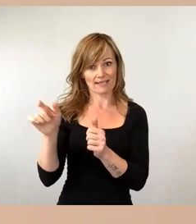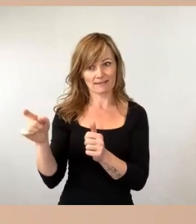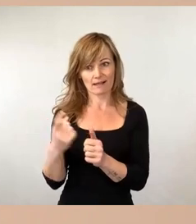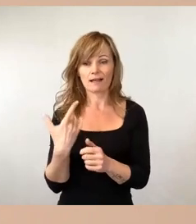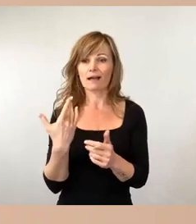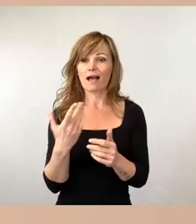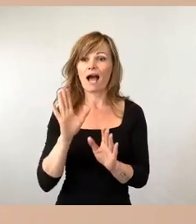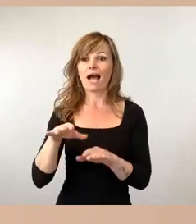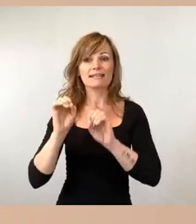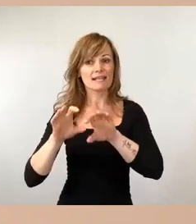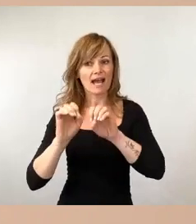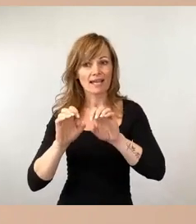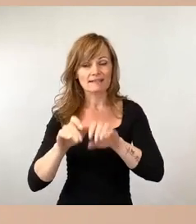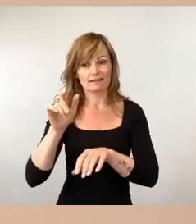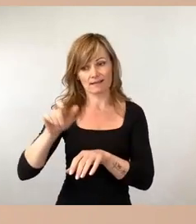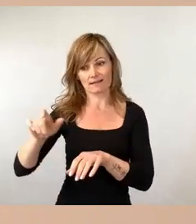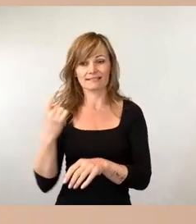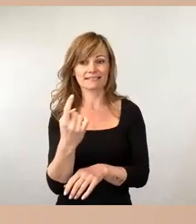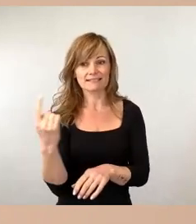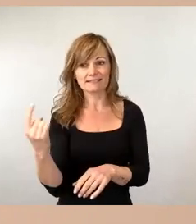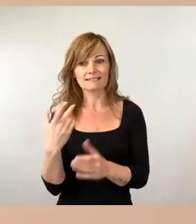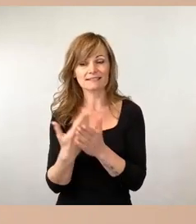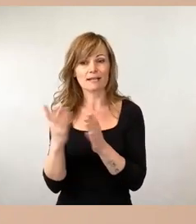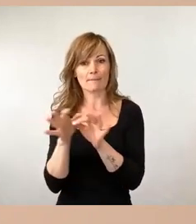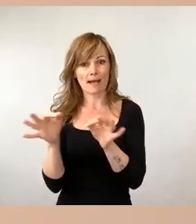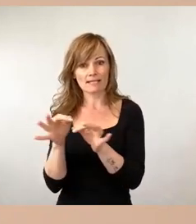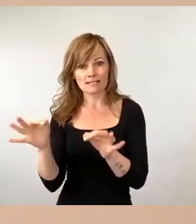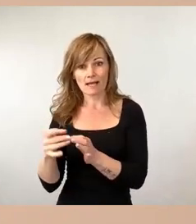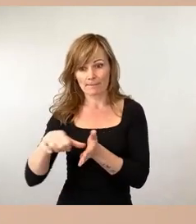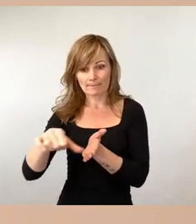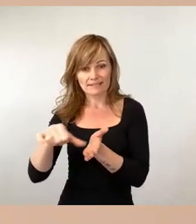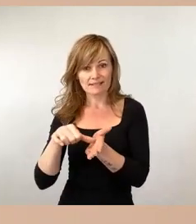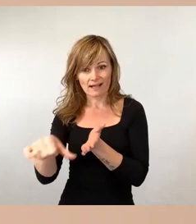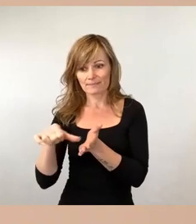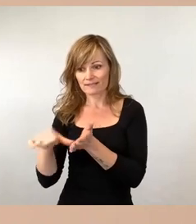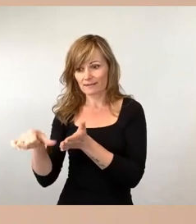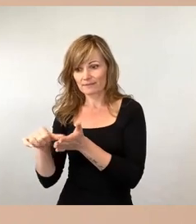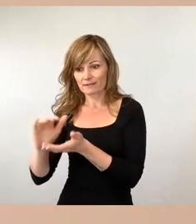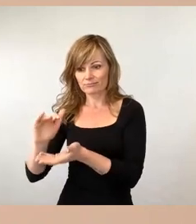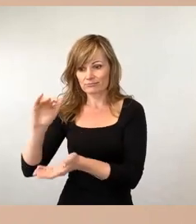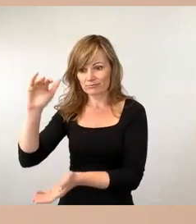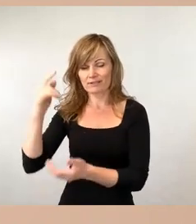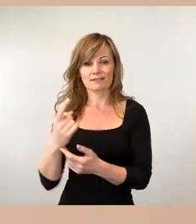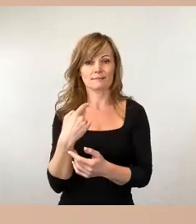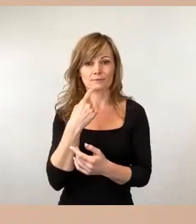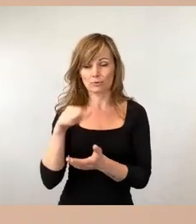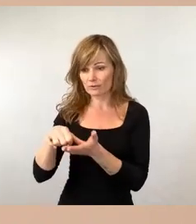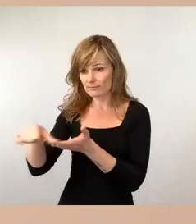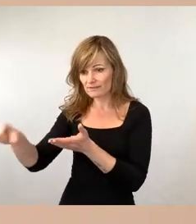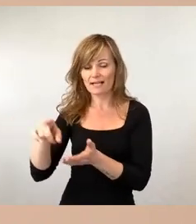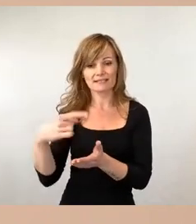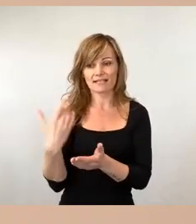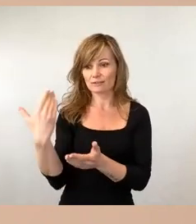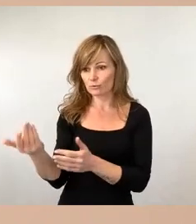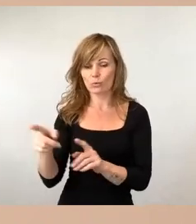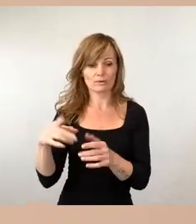die natürlich auch in diesen Maßnahmen einzahlen. Also, insofern, wer A sagt, möge bitte auch B sagen, soll